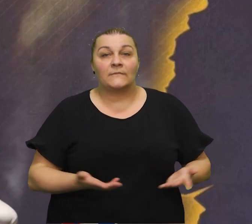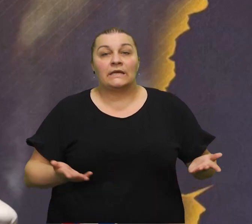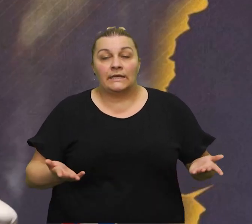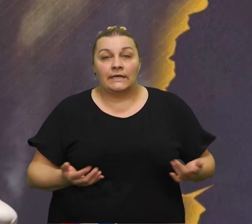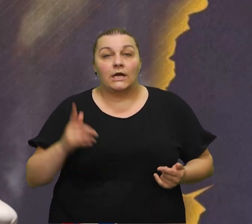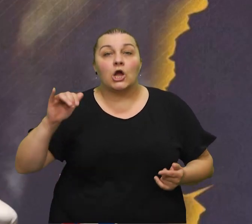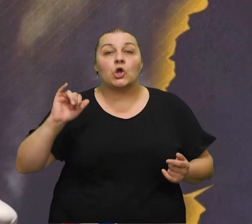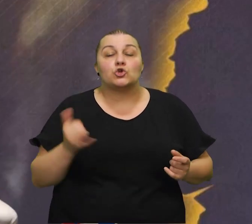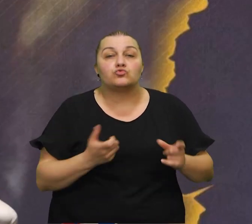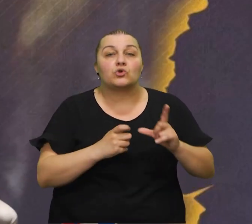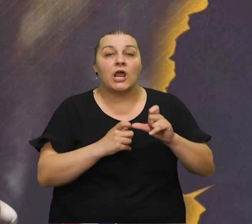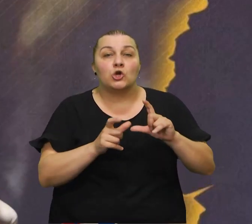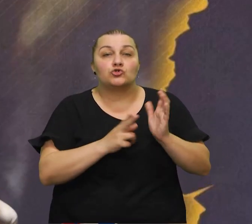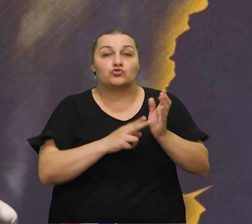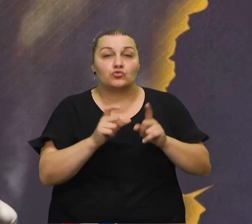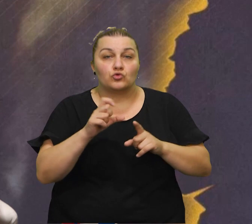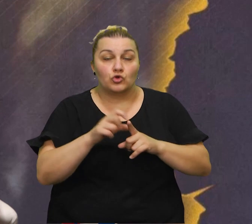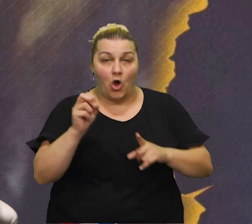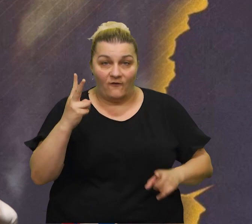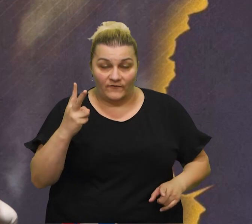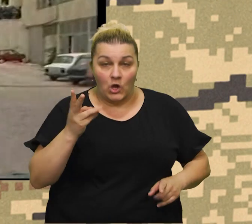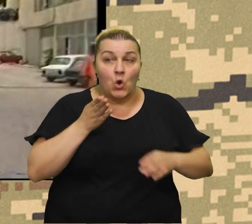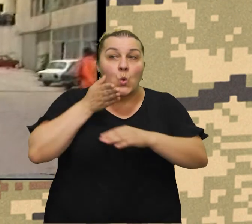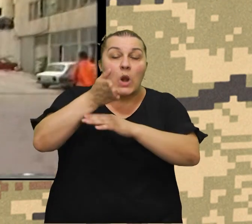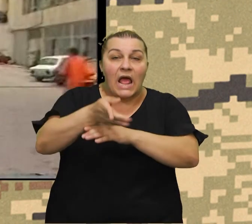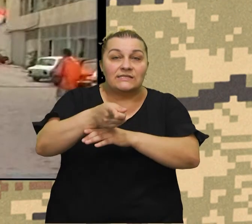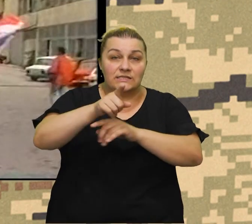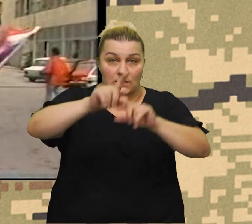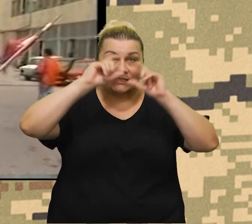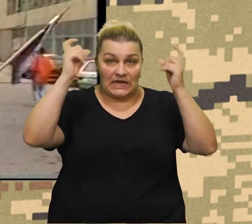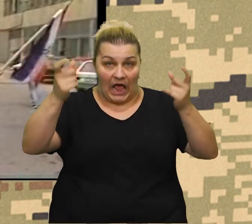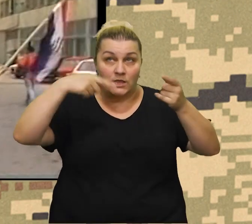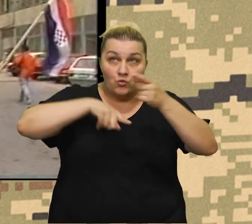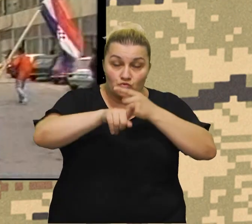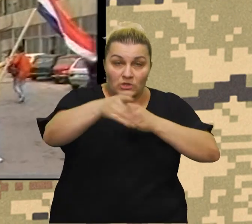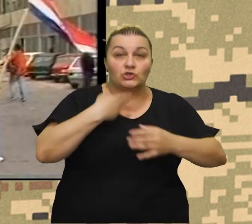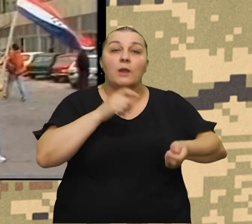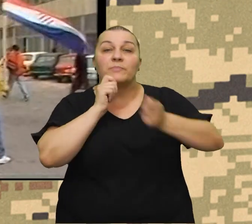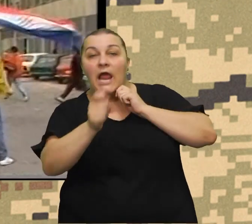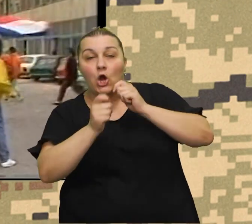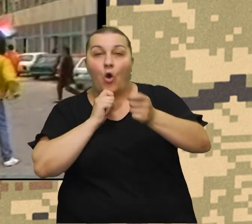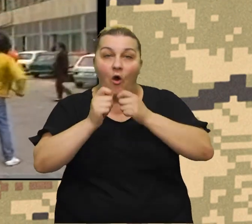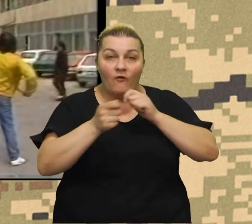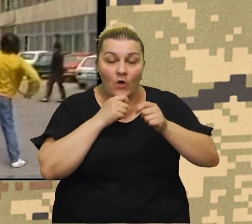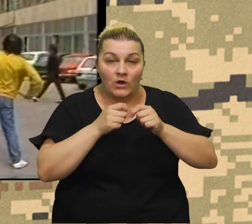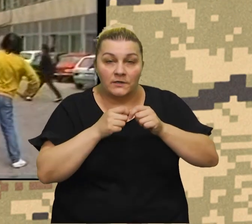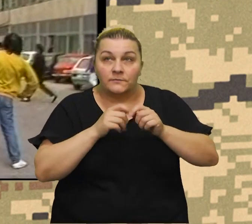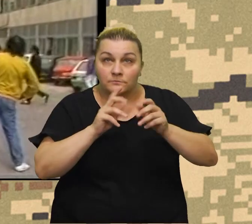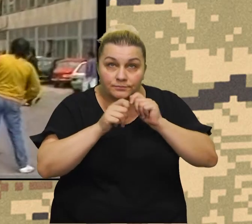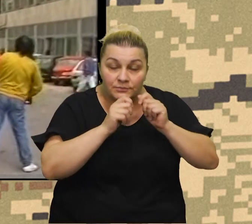Jure Šundo kad je ulazio u zgradu i tamo na pregovore i ovo i kad se vratio nazad